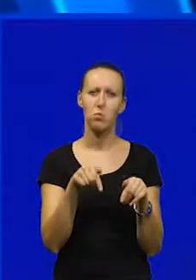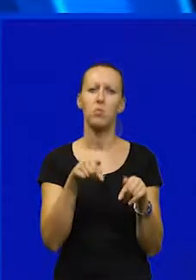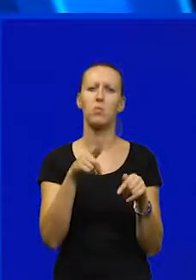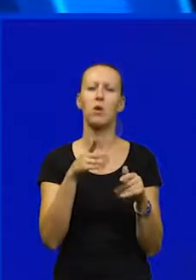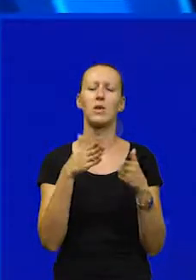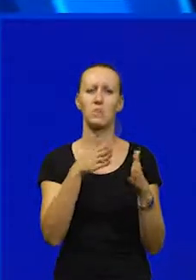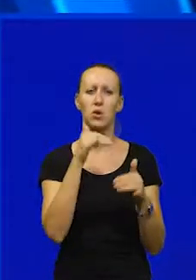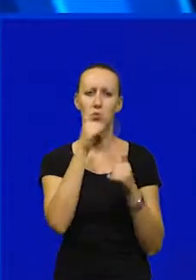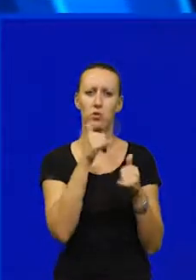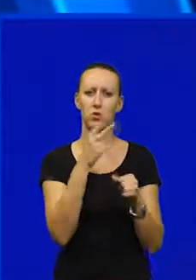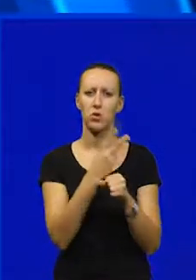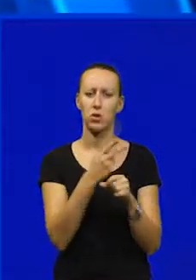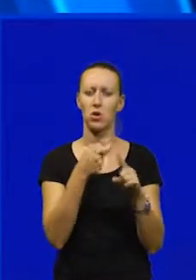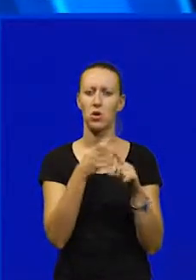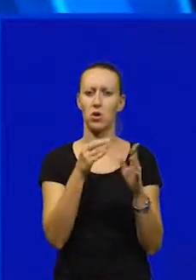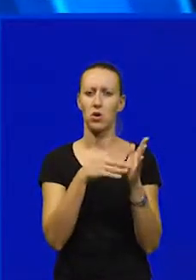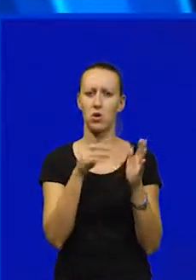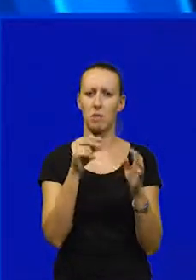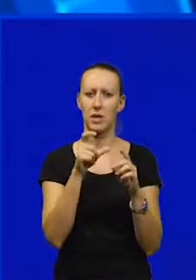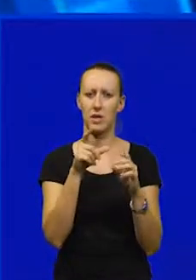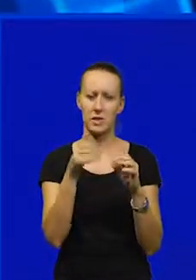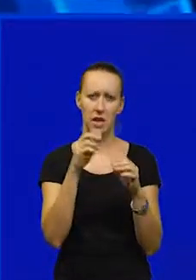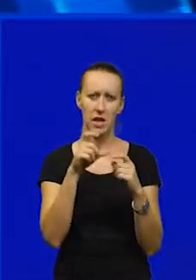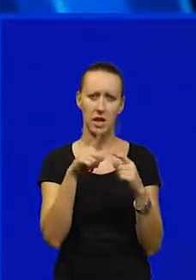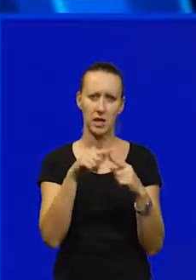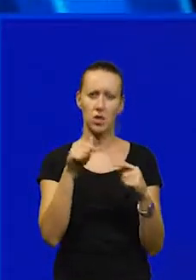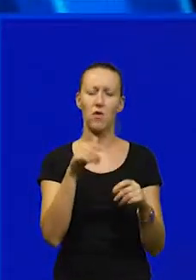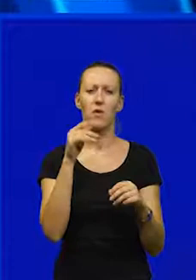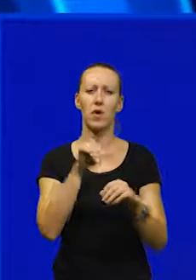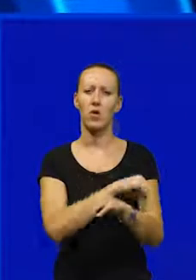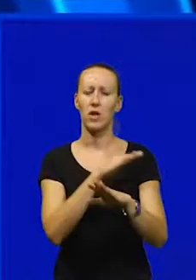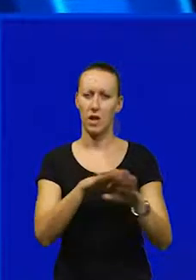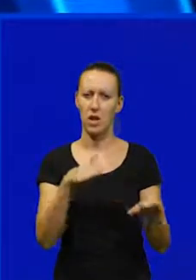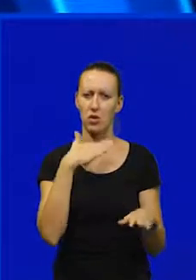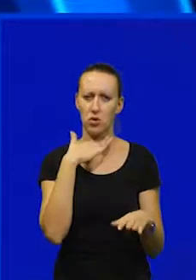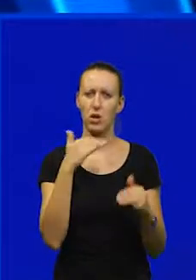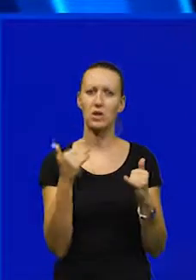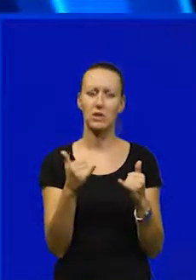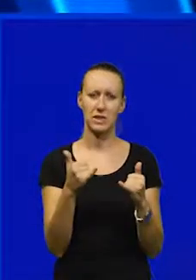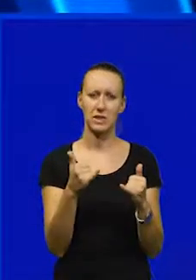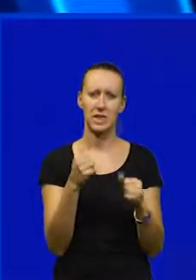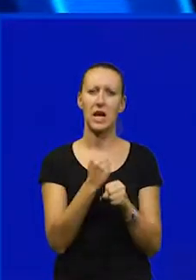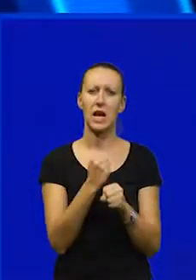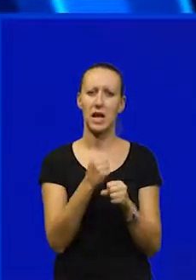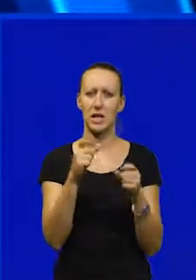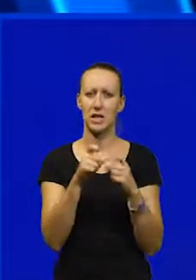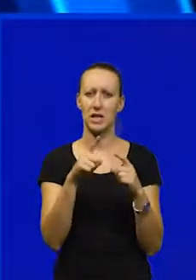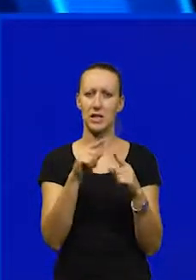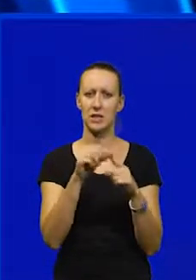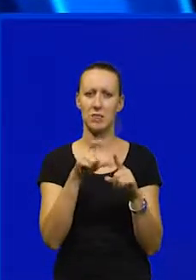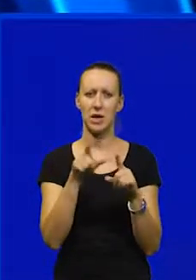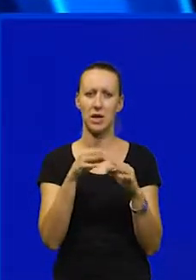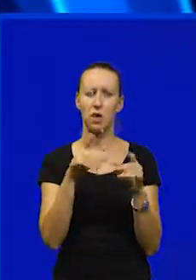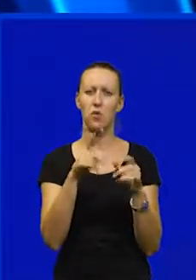smjer turističko-hotelskih komercijaliz. Ove godine sam završila školu, sad trenutno odrađam stipendiju u Valamaru.